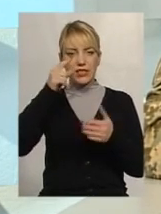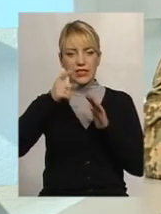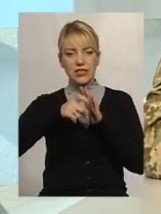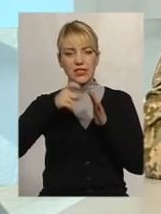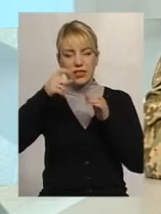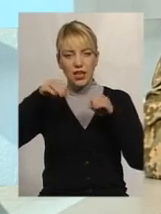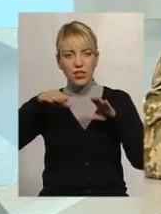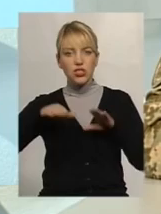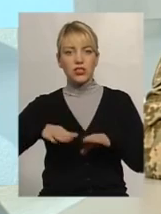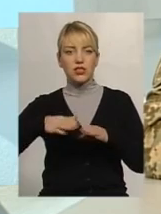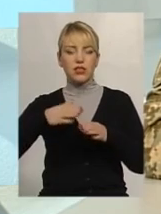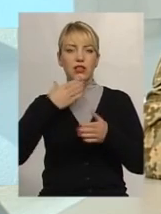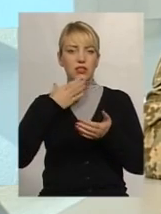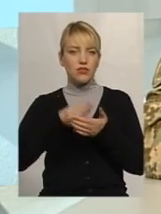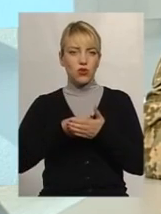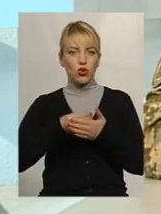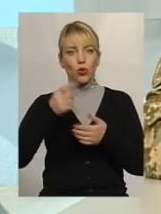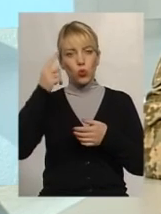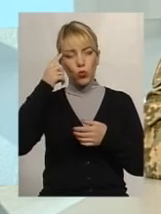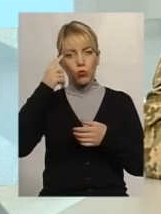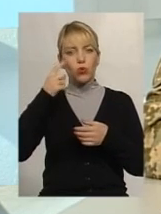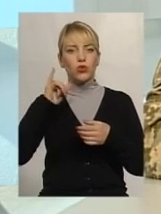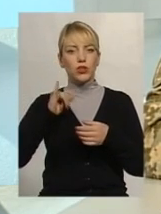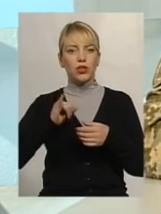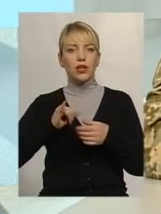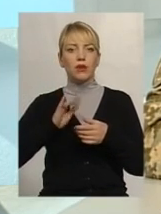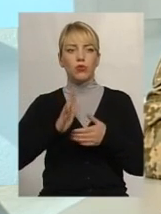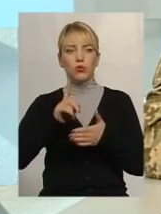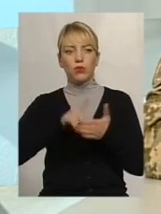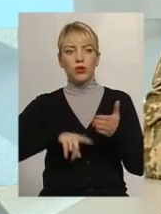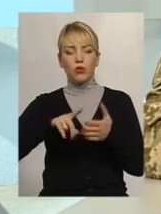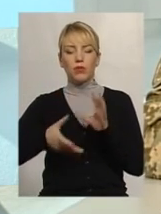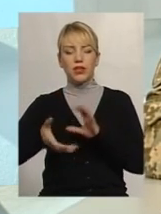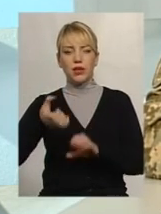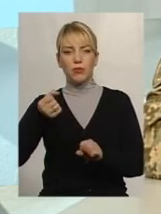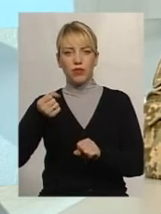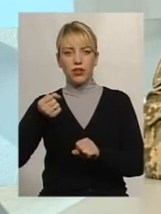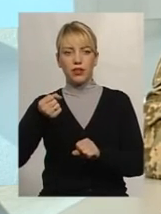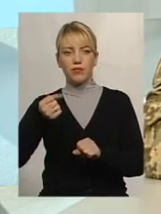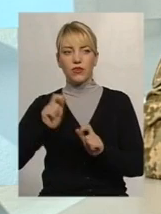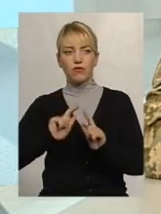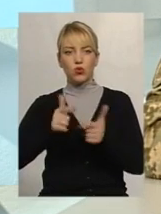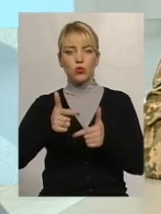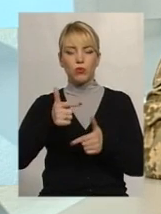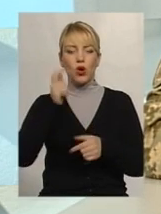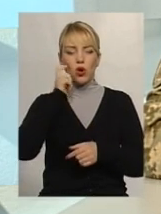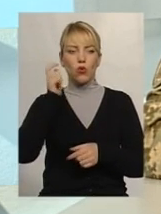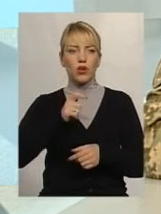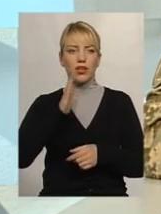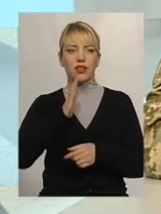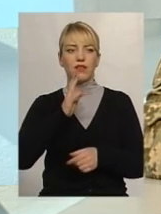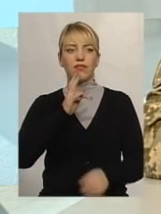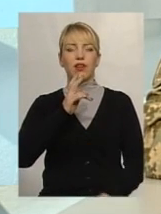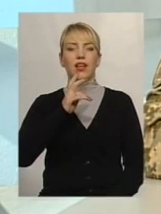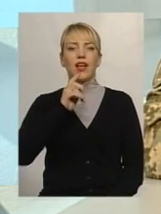своєї особистої думки і будуть переконали підтримувати вступ України в